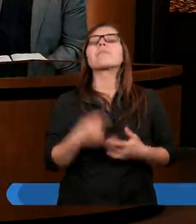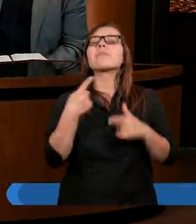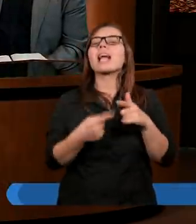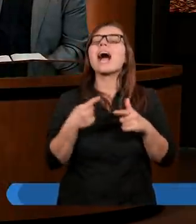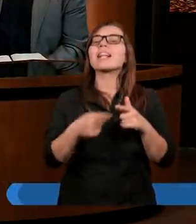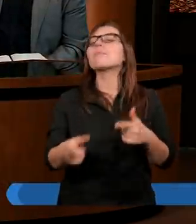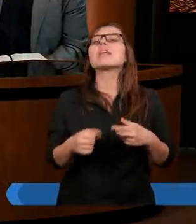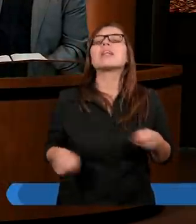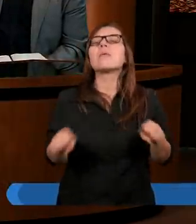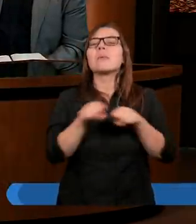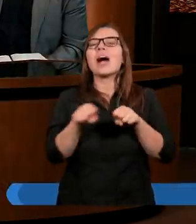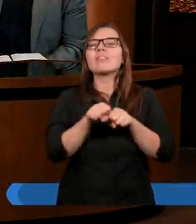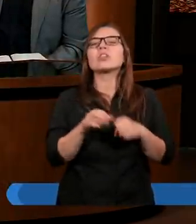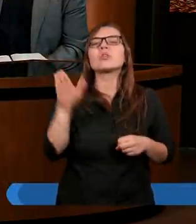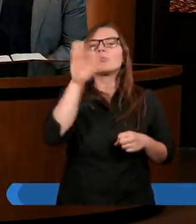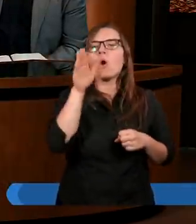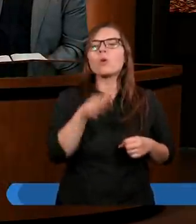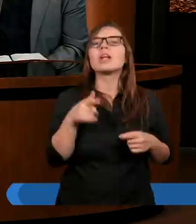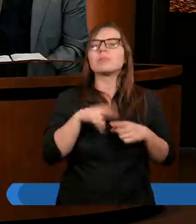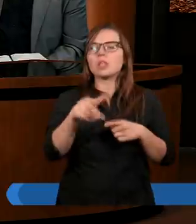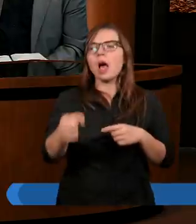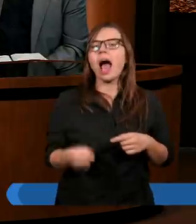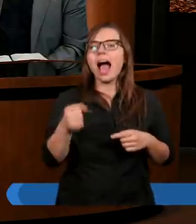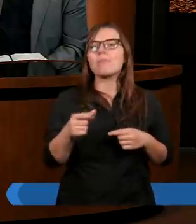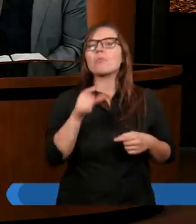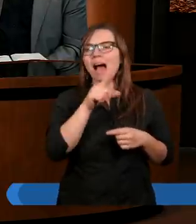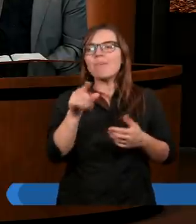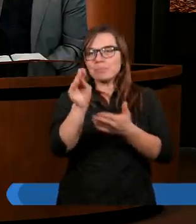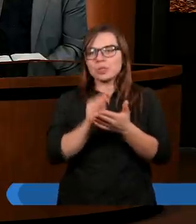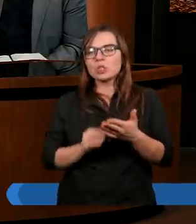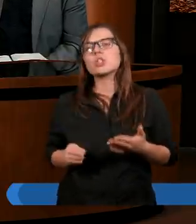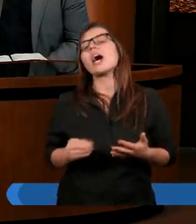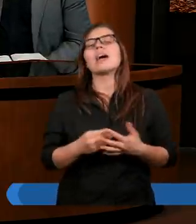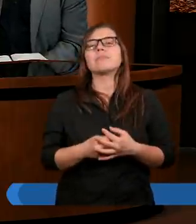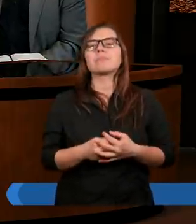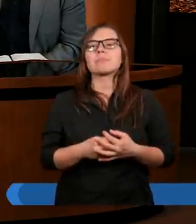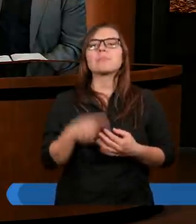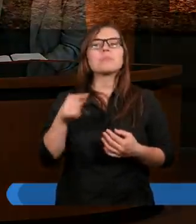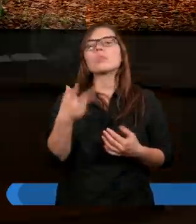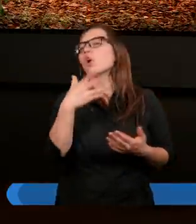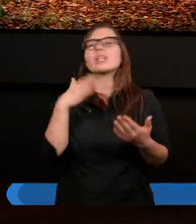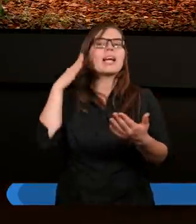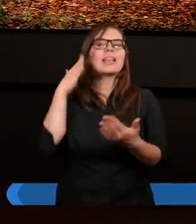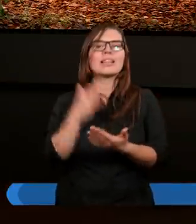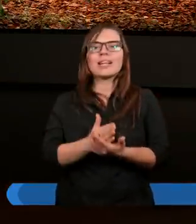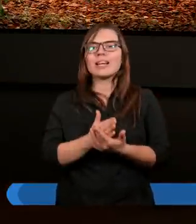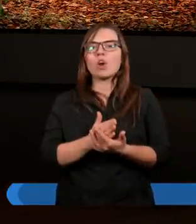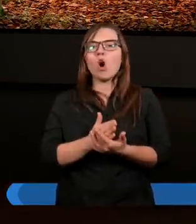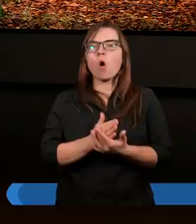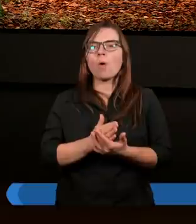sprawiedliwość Boża, o której tutaj Paweł pisze, to nie tylko